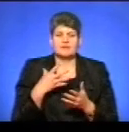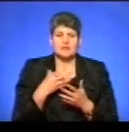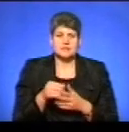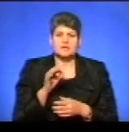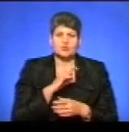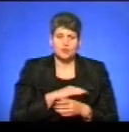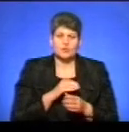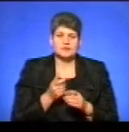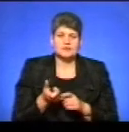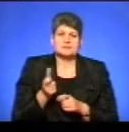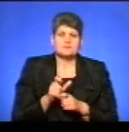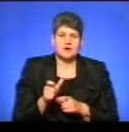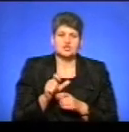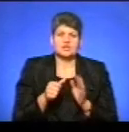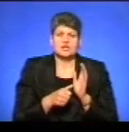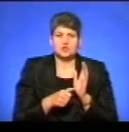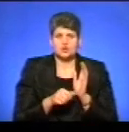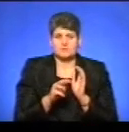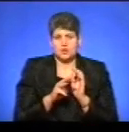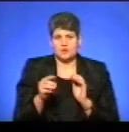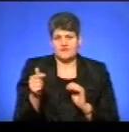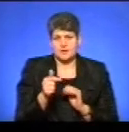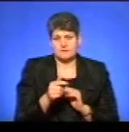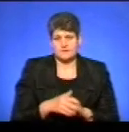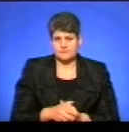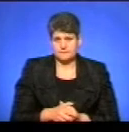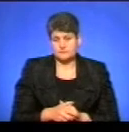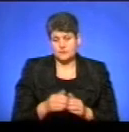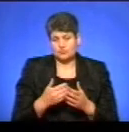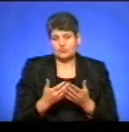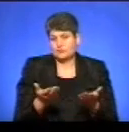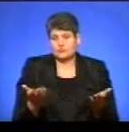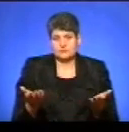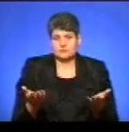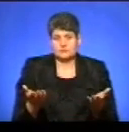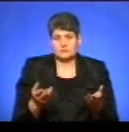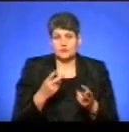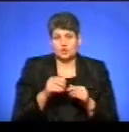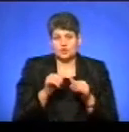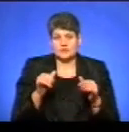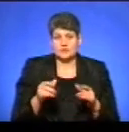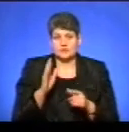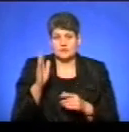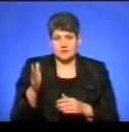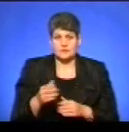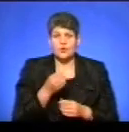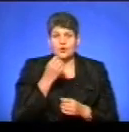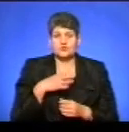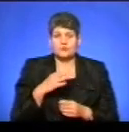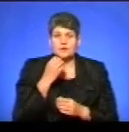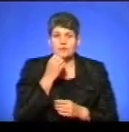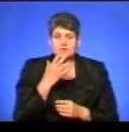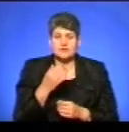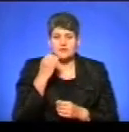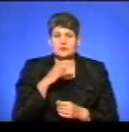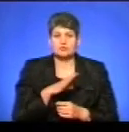зростають на 600 мільйонів гривень. Ну, тобто, тенденція на зростання ідея. Очікування позитивні. Так. Ну,